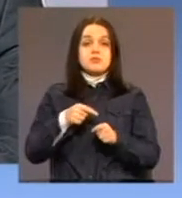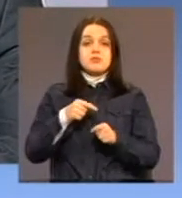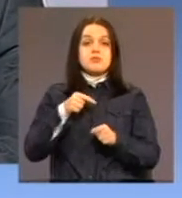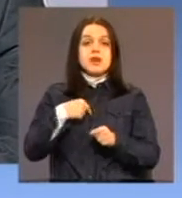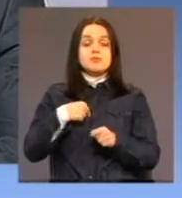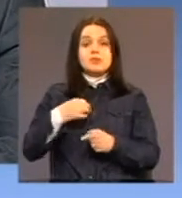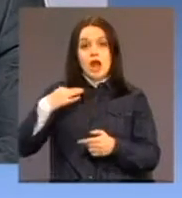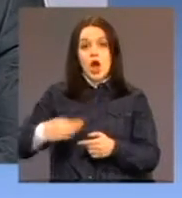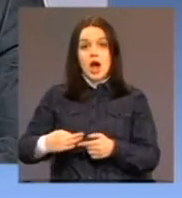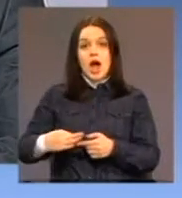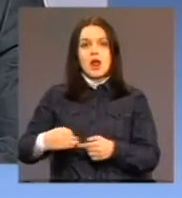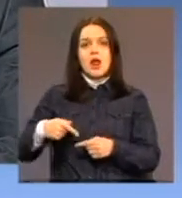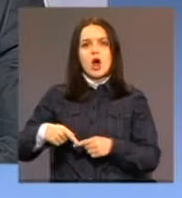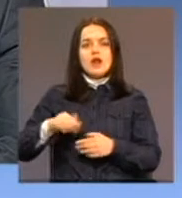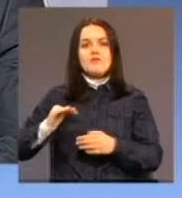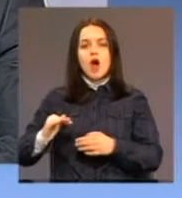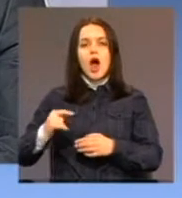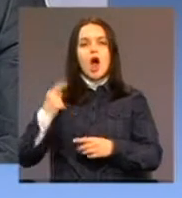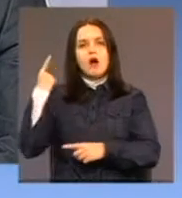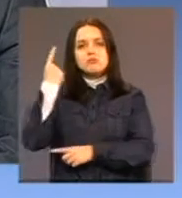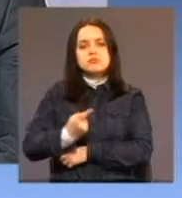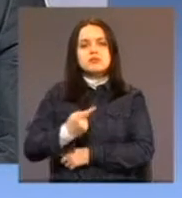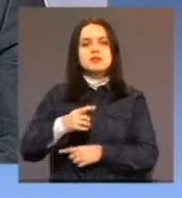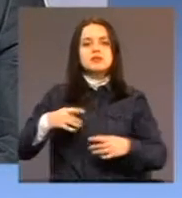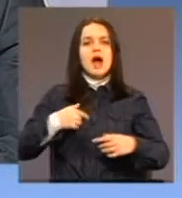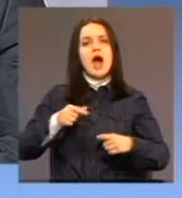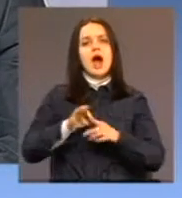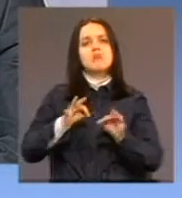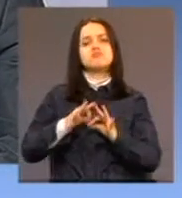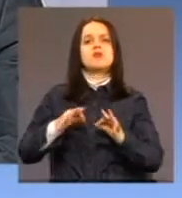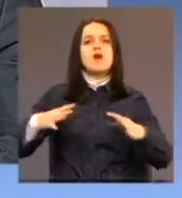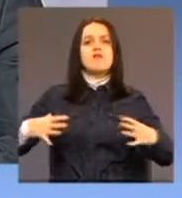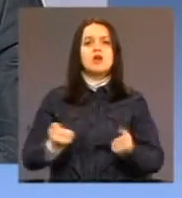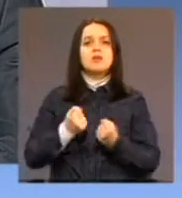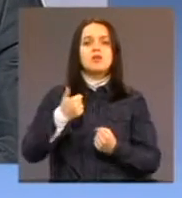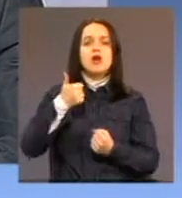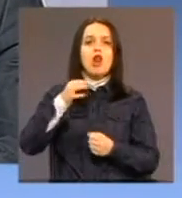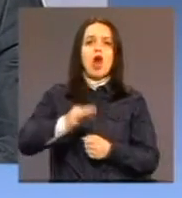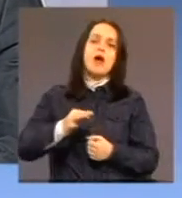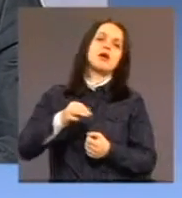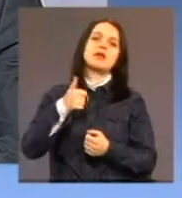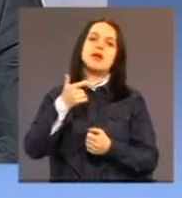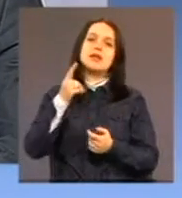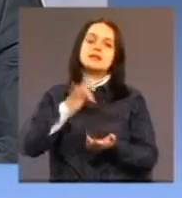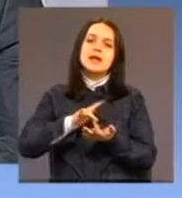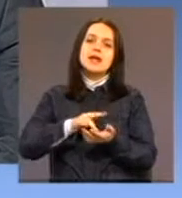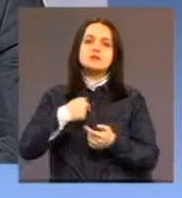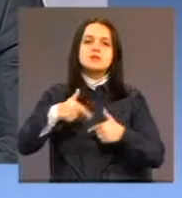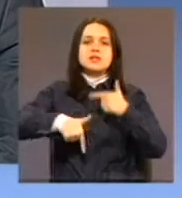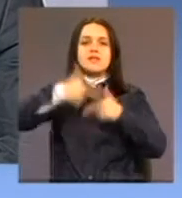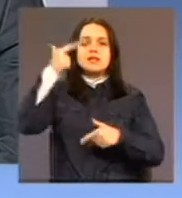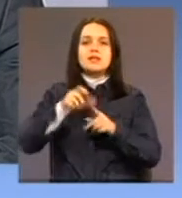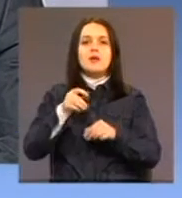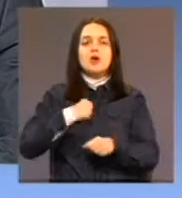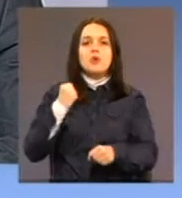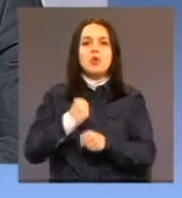našoj ustanovi formiramo dnevni centar, bili smo svjesni da radimo jedan posao koji mora biti održiv. Svi